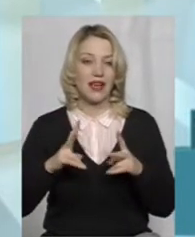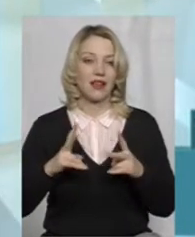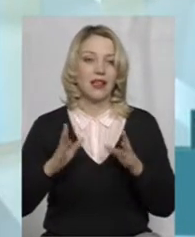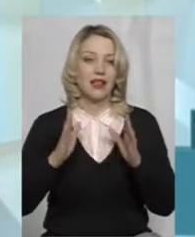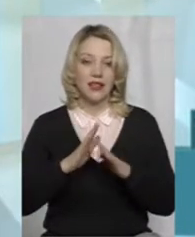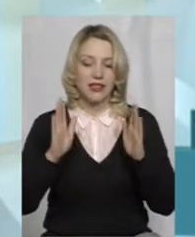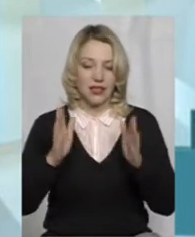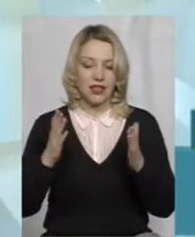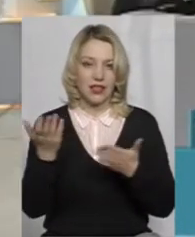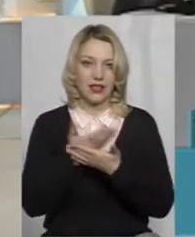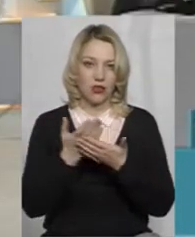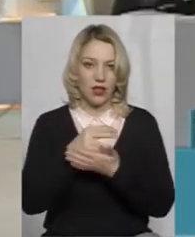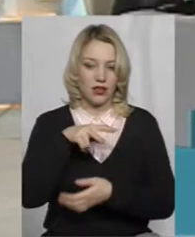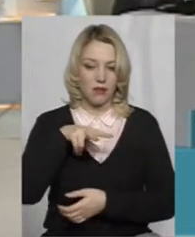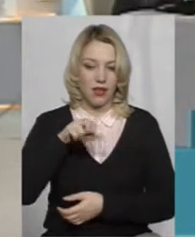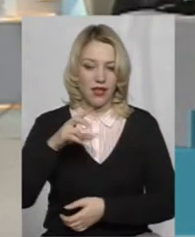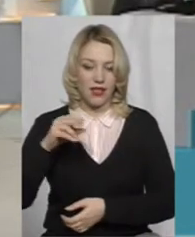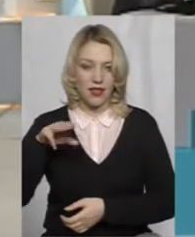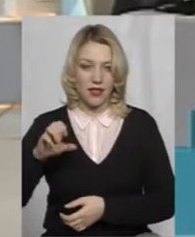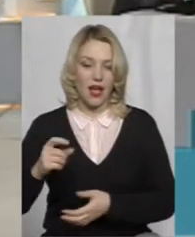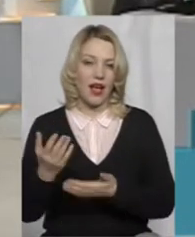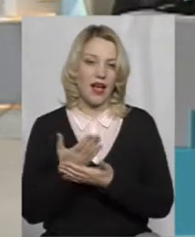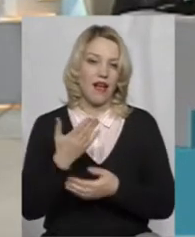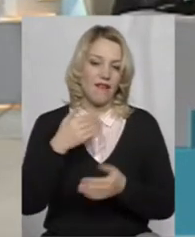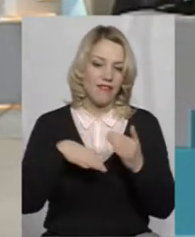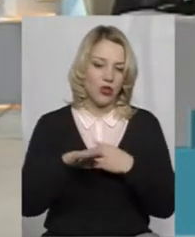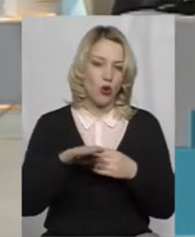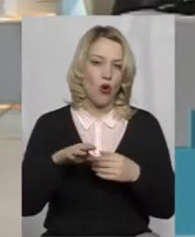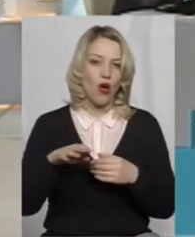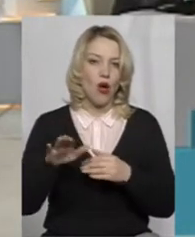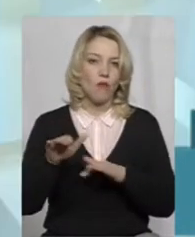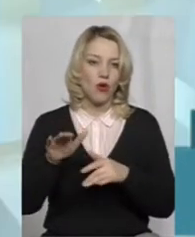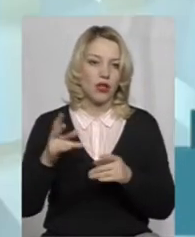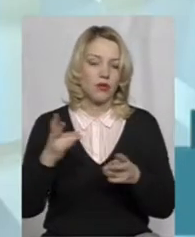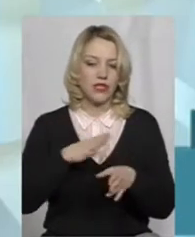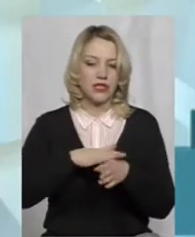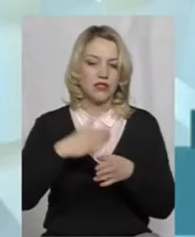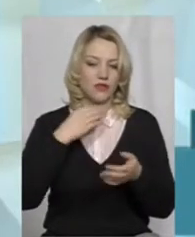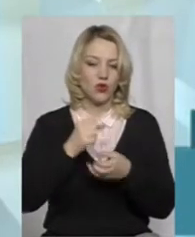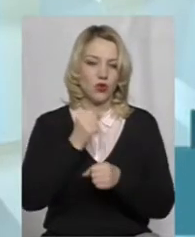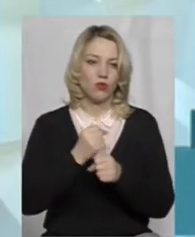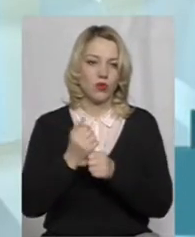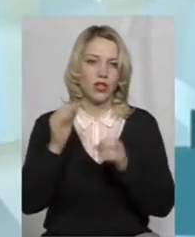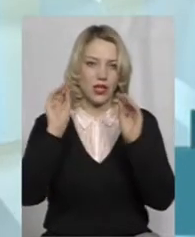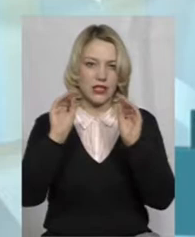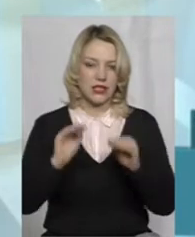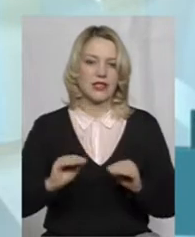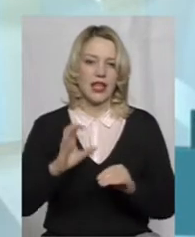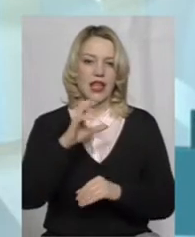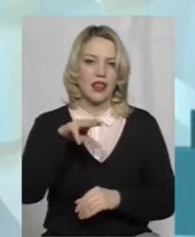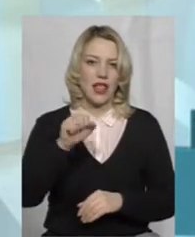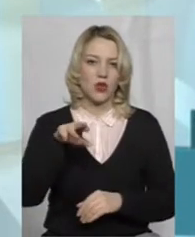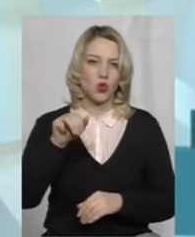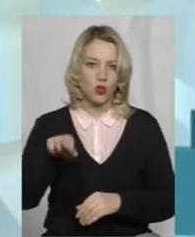тільки кінотеатр «Планета», а і кіновідеопрокат, повинні здійснювати свою роботу, яка у нас записана в статутній діяльності.